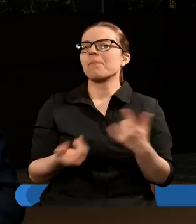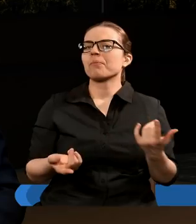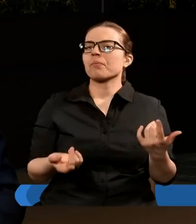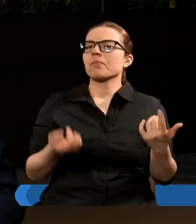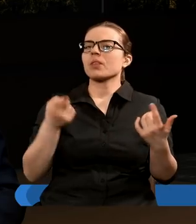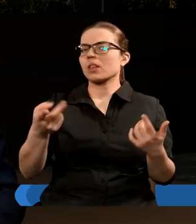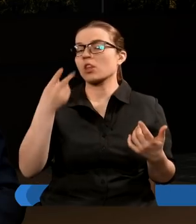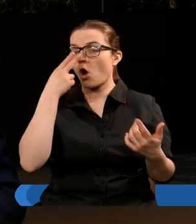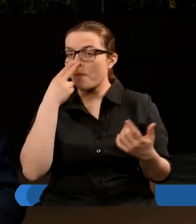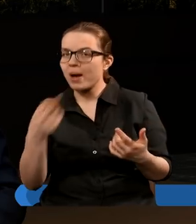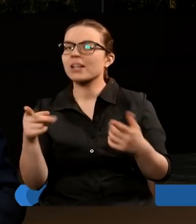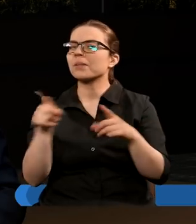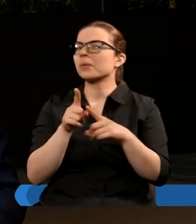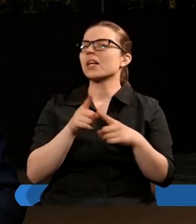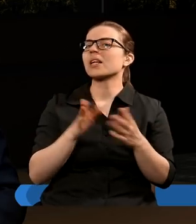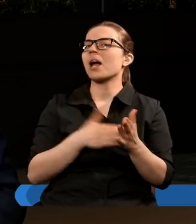jeśli popatrzymy na